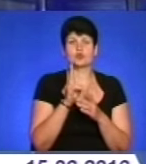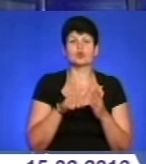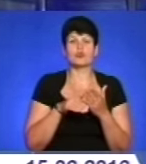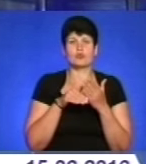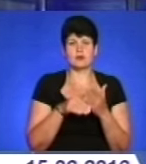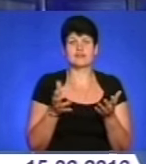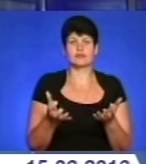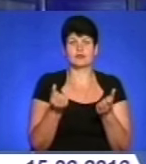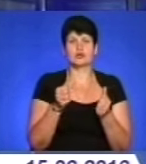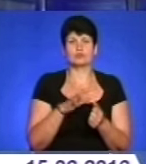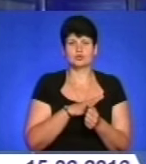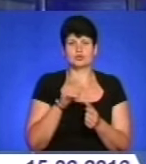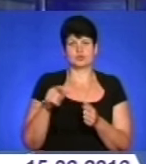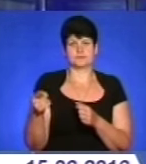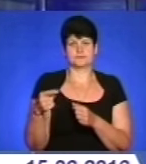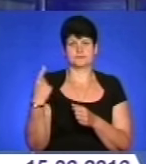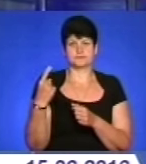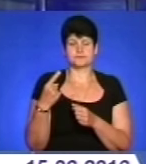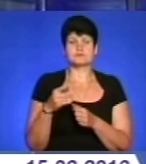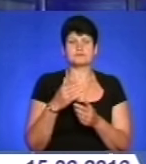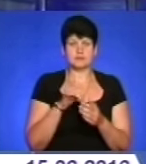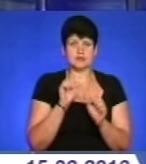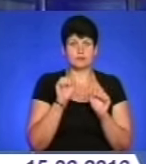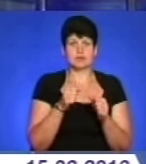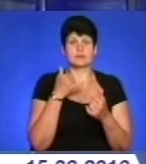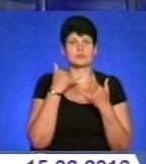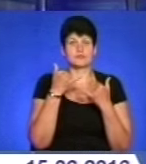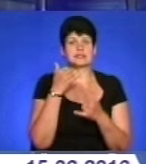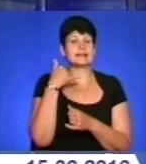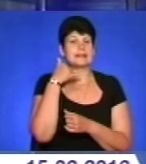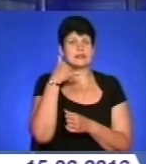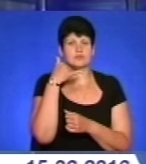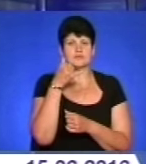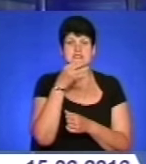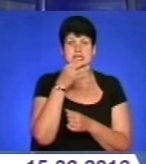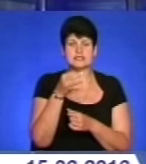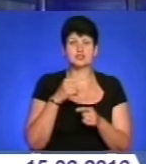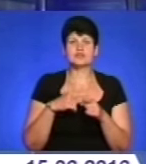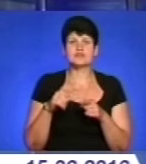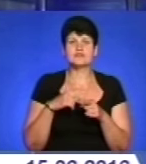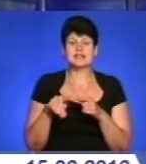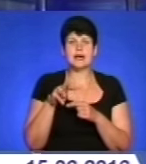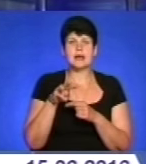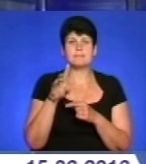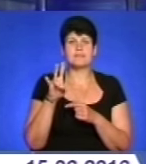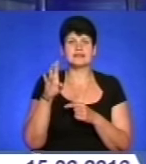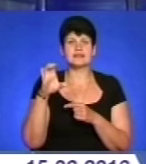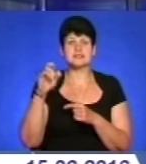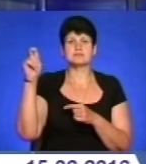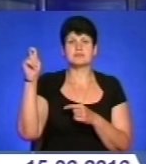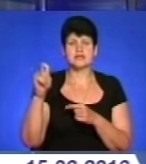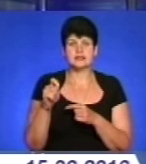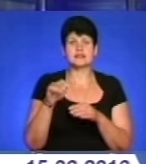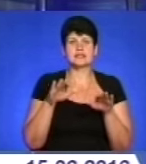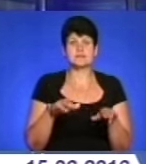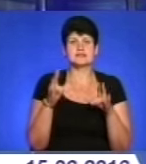рятувати, були жителі Тернопільщини. З ними нам вдалося поспілкуватися телефоном. Вони зазначили, що швидка та МНСники прибули на місце